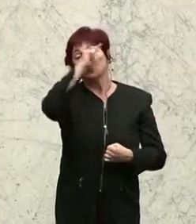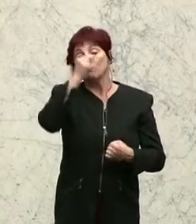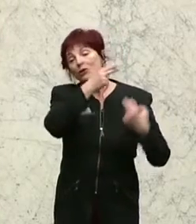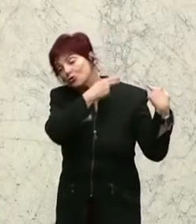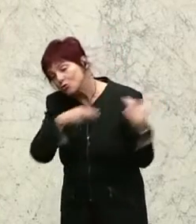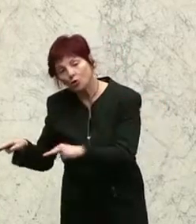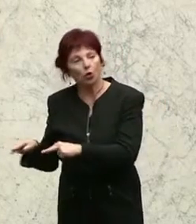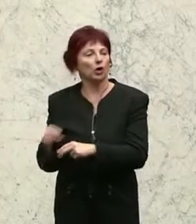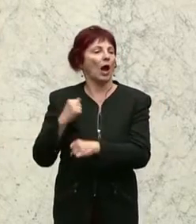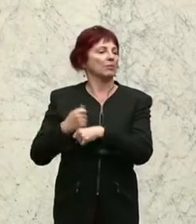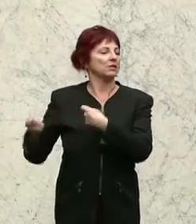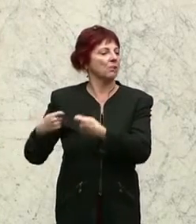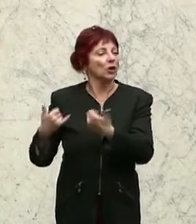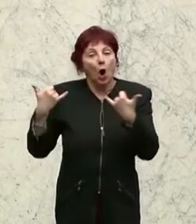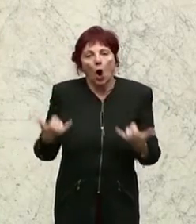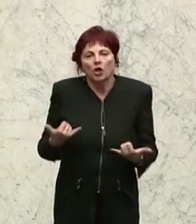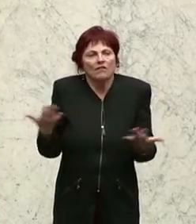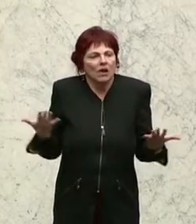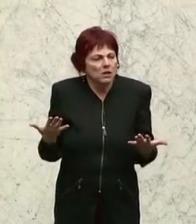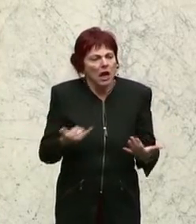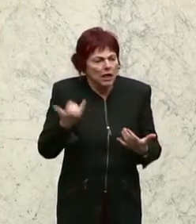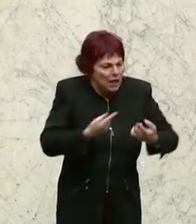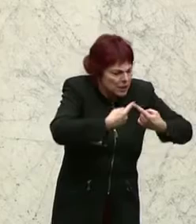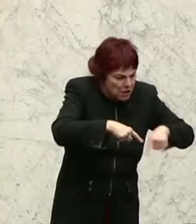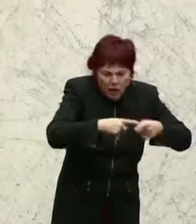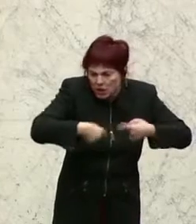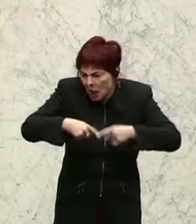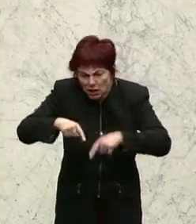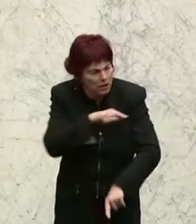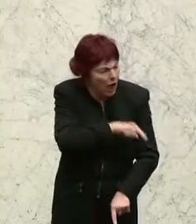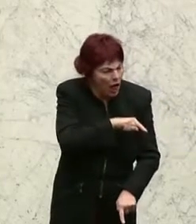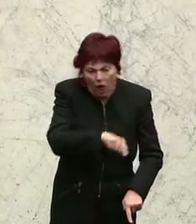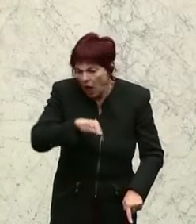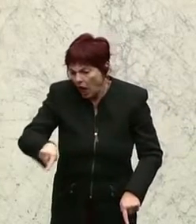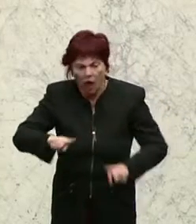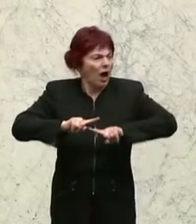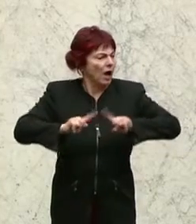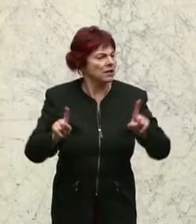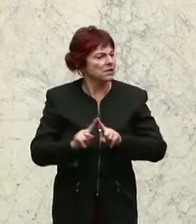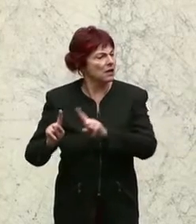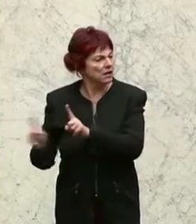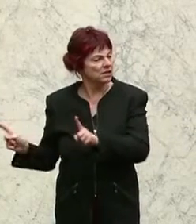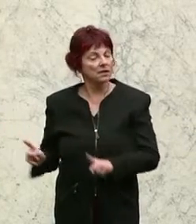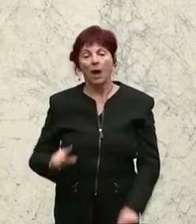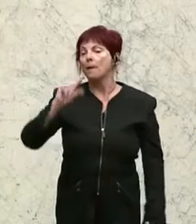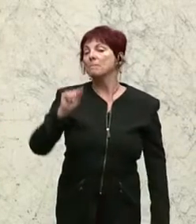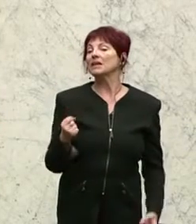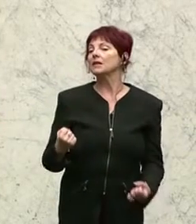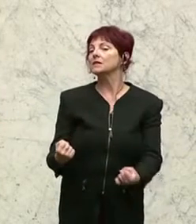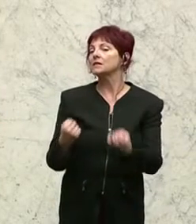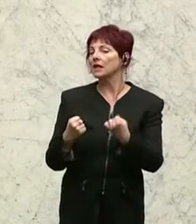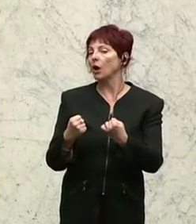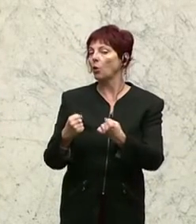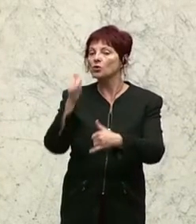in den Arbeitsmarkt. Wo stehen wir heute? Jedes Land hat eigene Regelungen. Wir haben sozusagen den Mindestsicherungstourismus, der ist nachgewiesen.